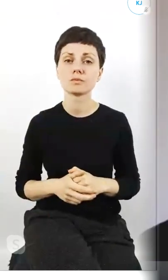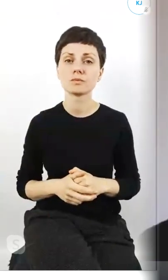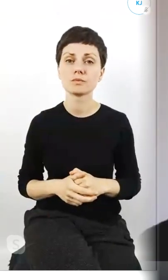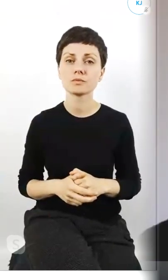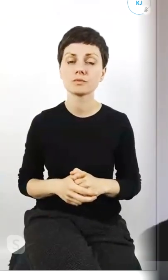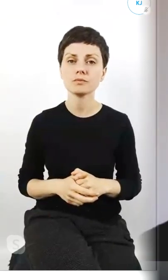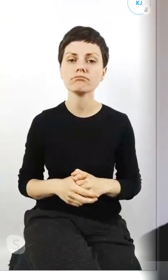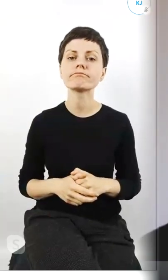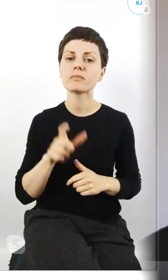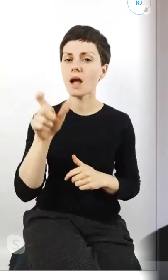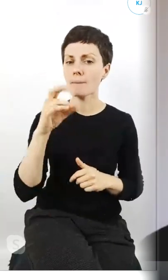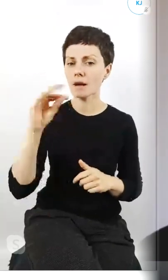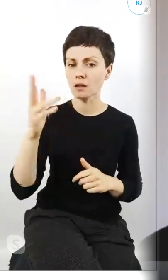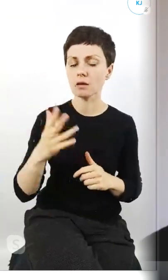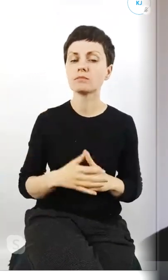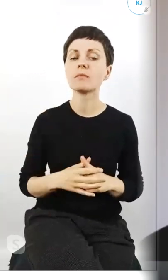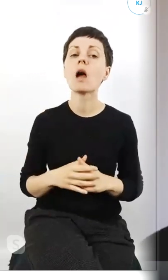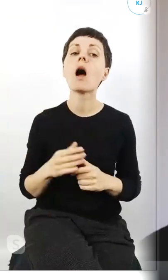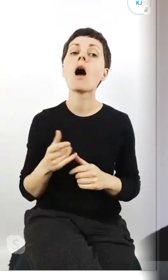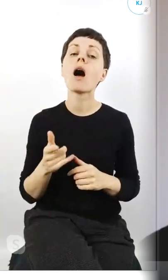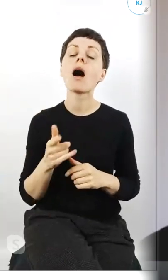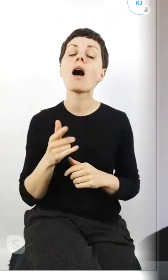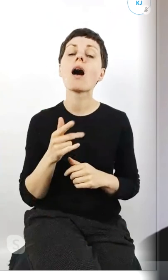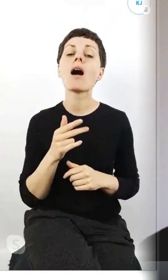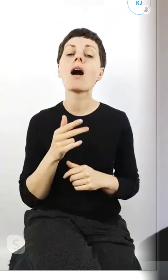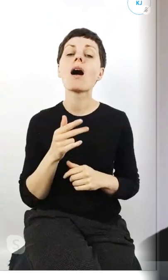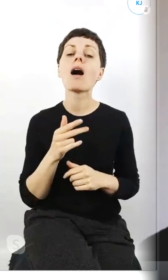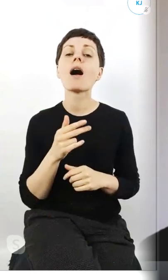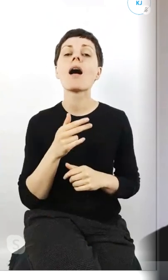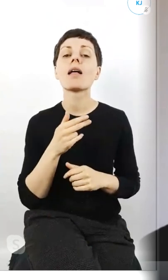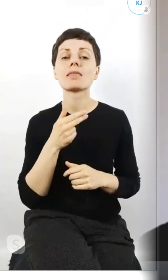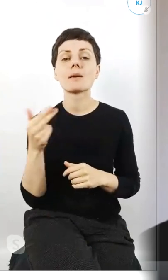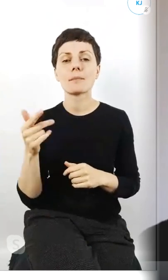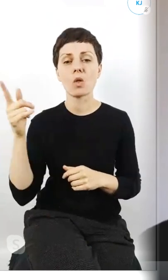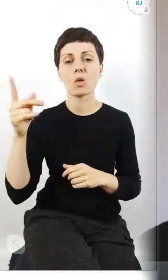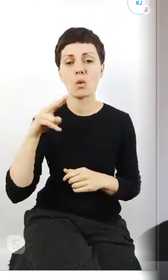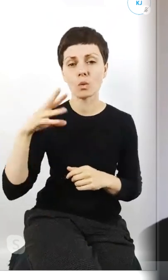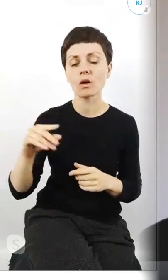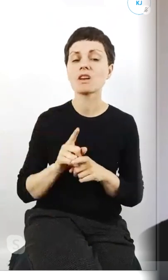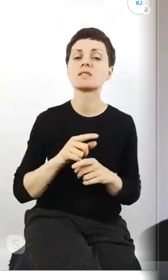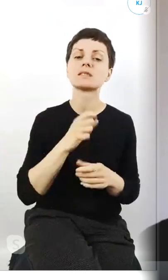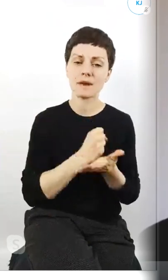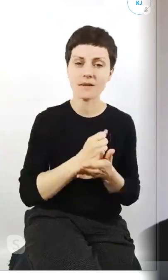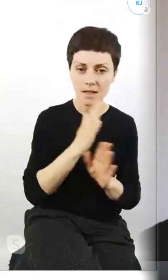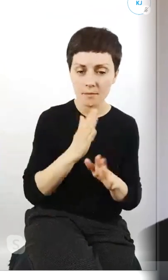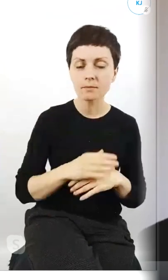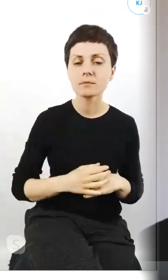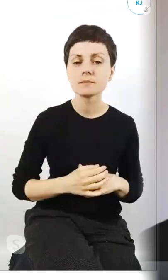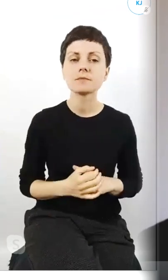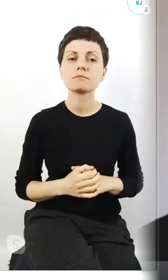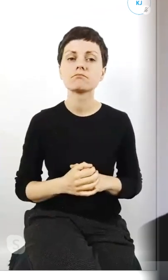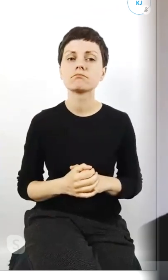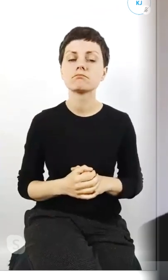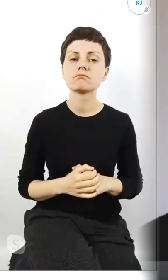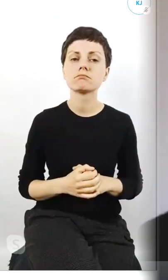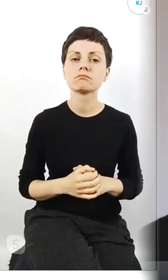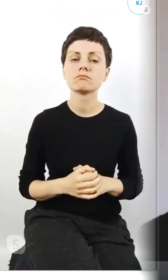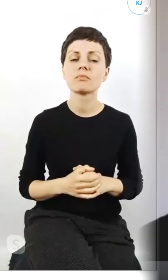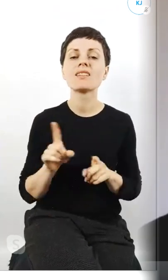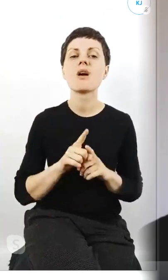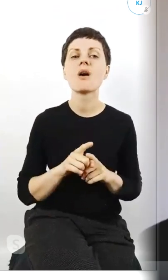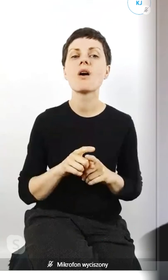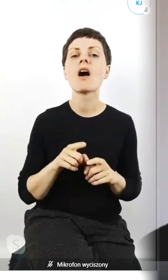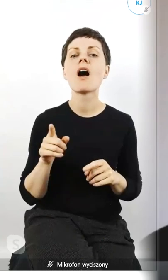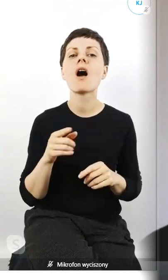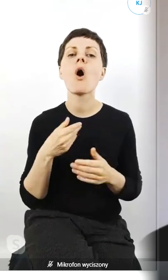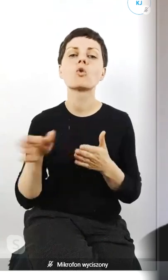o Unię Europejską oraz o klimat i oraz o odrzucenie neutralności